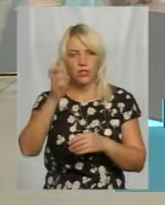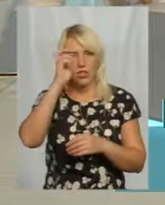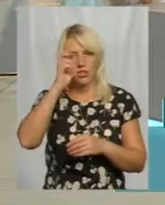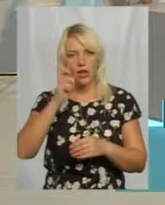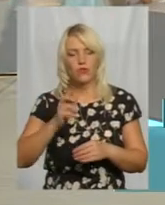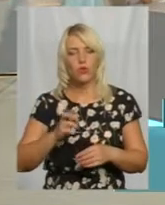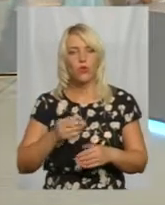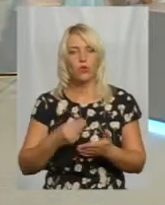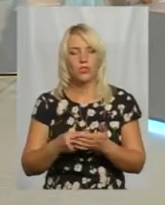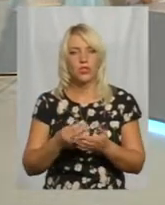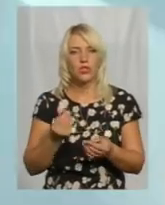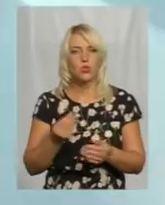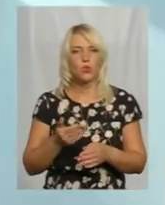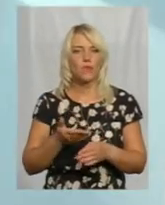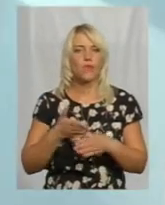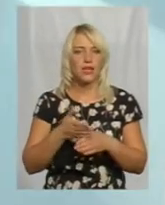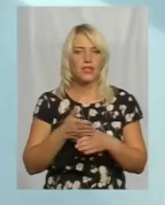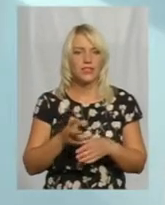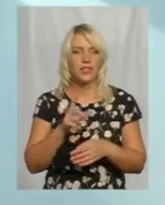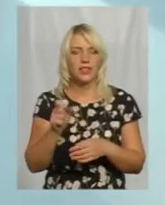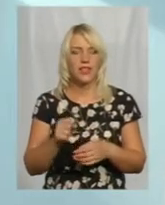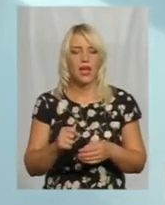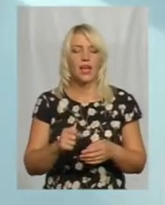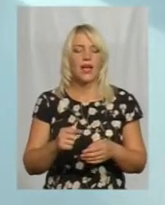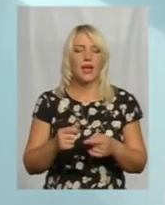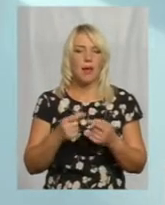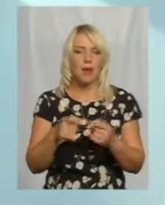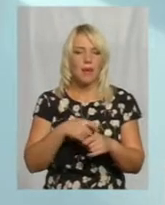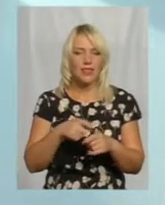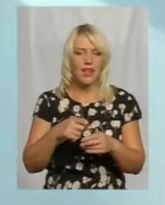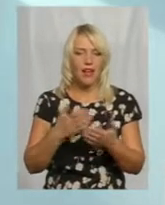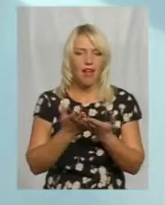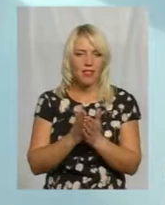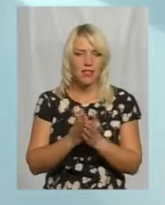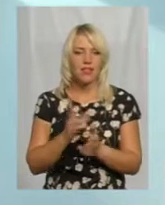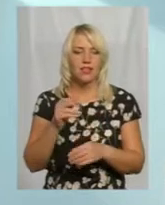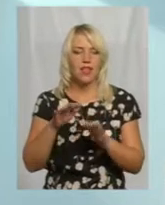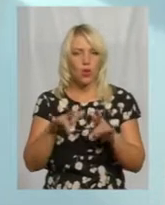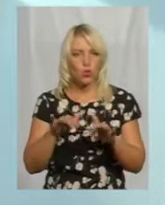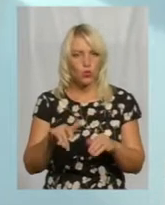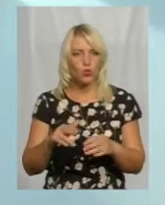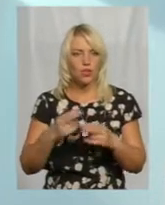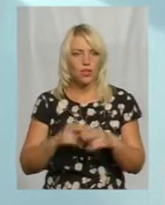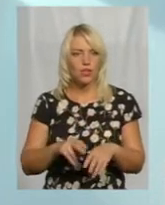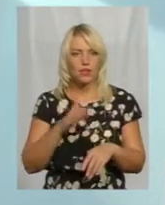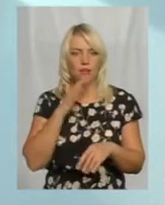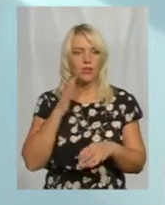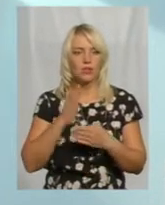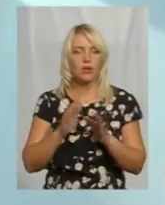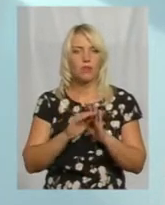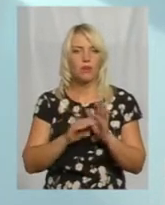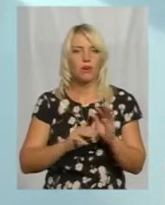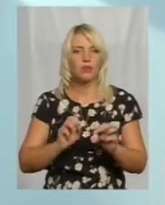субвенції на забезпечення дидактичної матеріалию, комп'ютерною технікою. Дуже багато є вже таких програмного